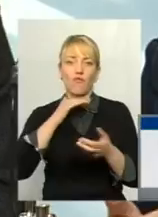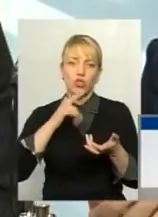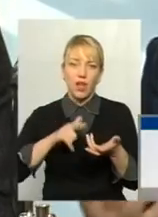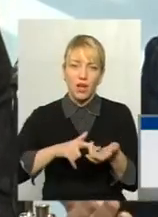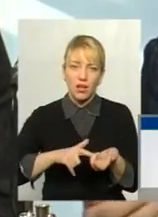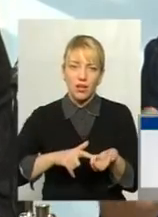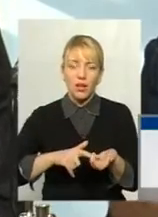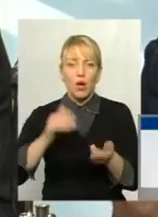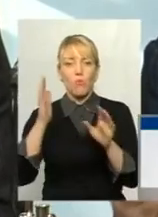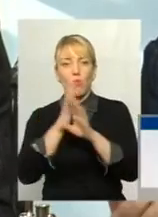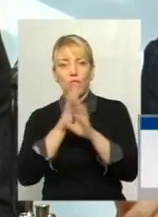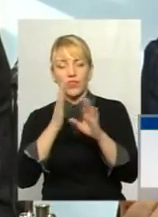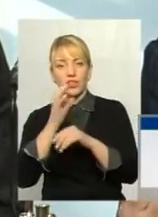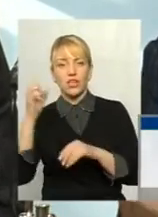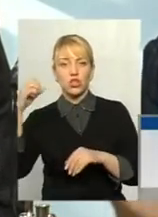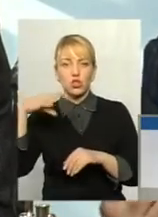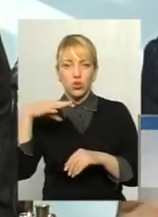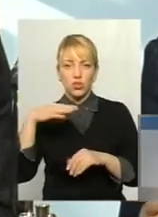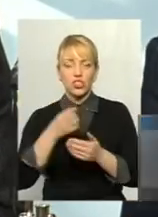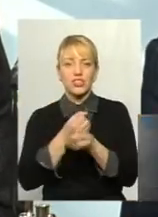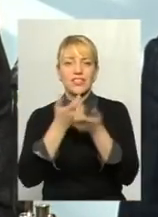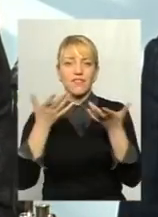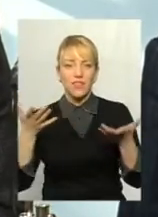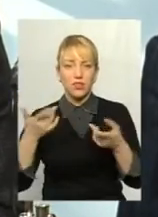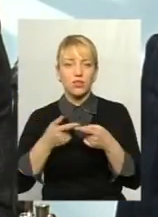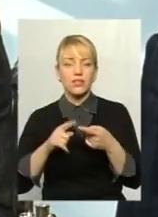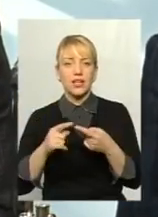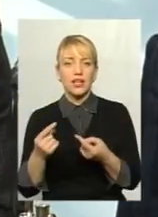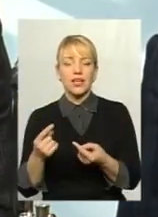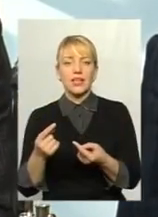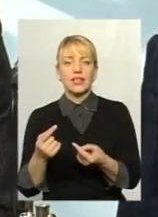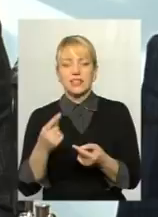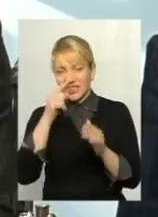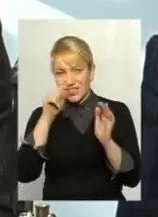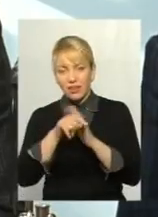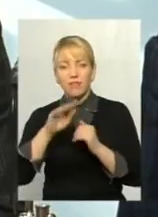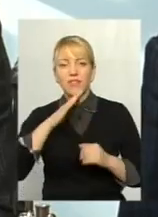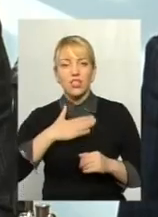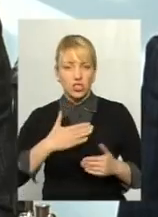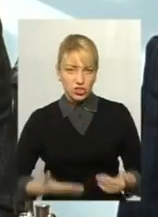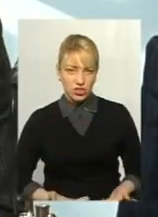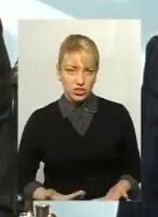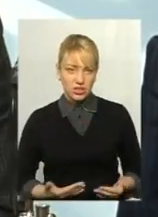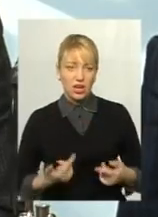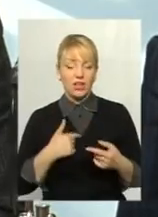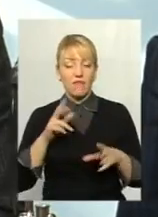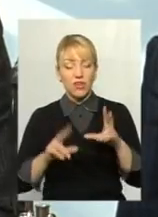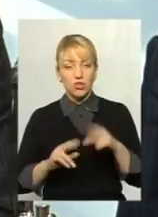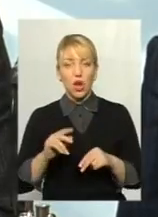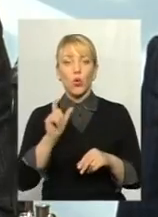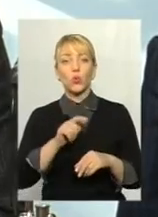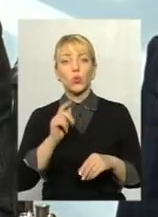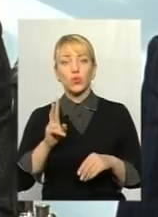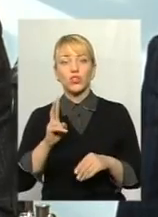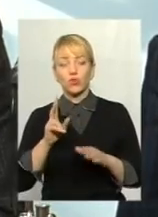повітря, соняшне світло, він зазіхає на наше життя. І я вважаю, і люди, які входять в